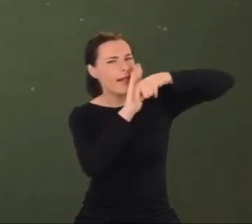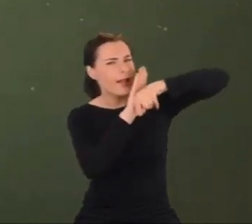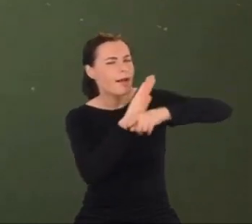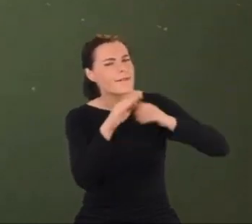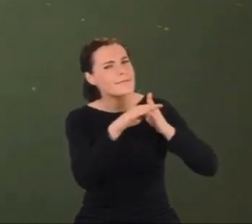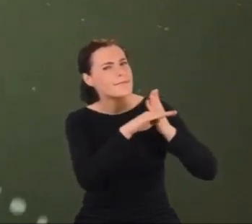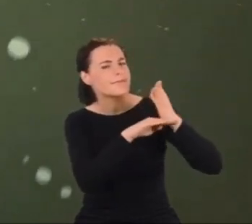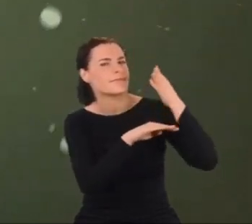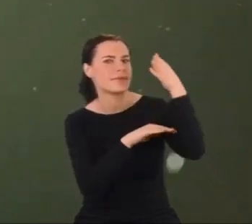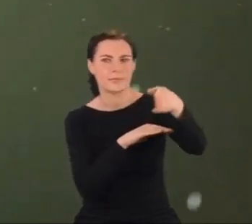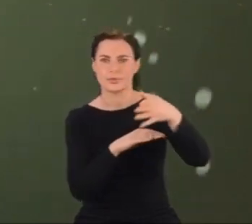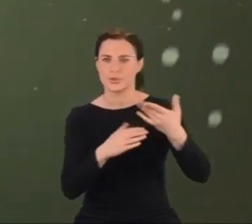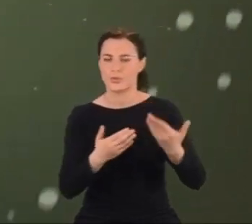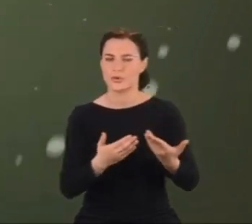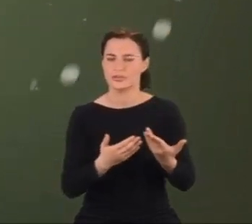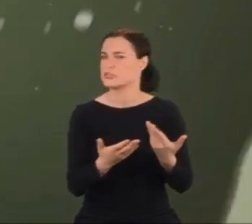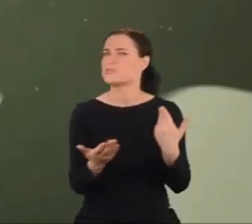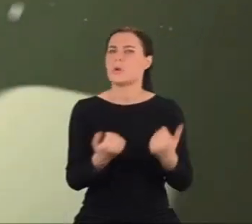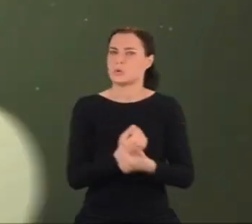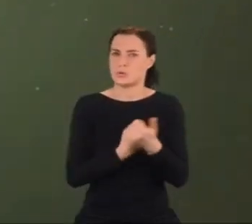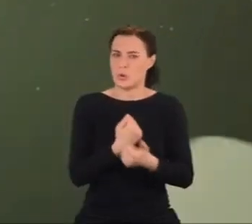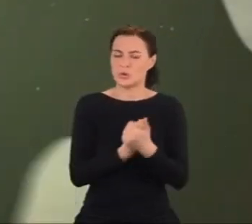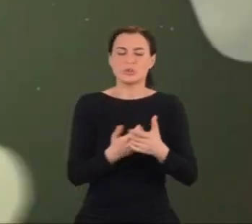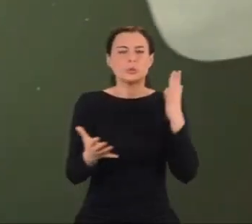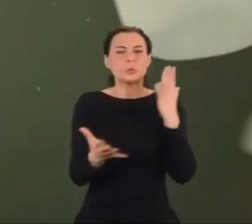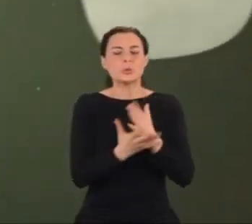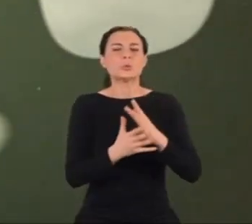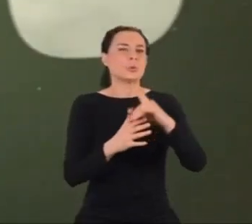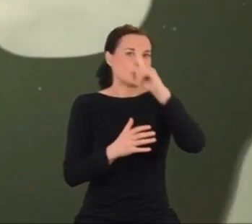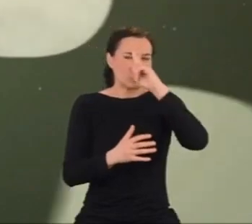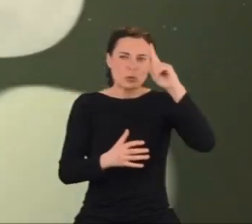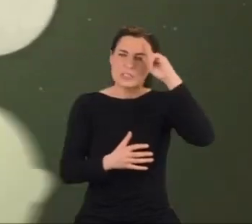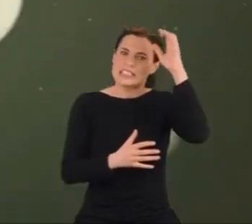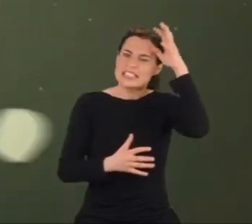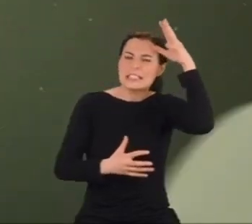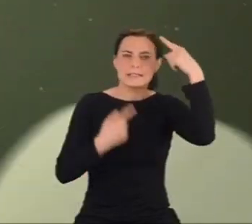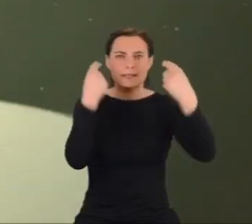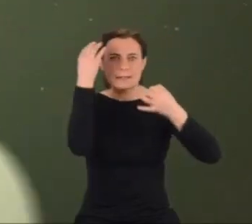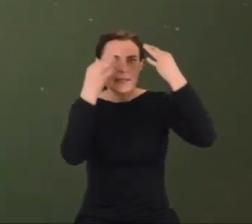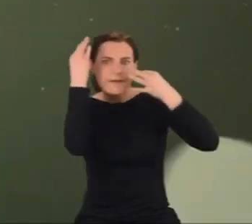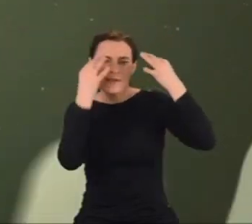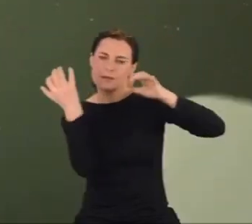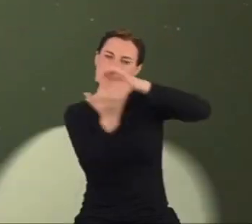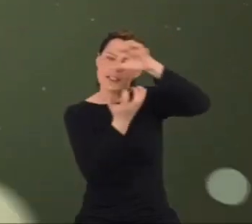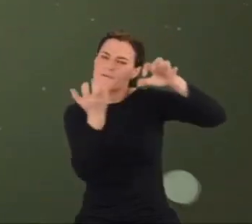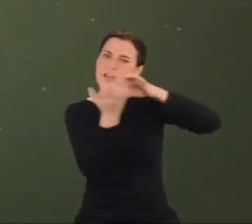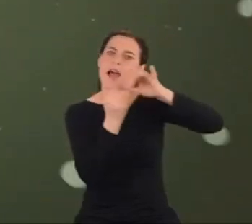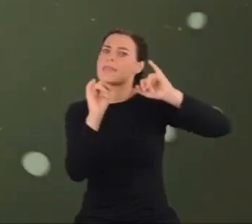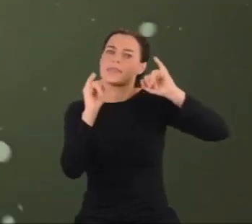O co chodzi? Od dziesięcioleci badacze galaktyk łamią sobie głowy nad jednym problemem.